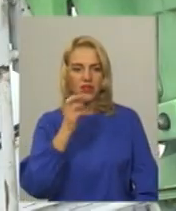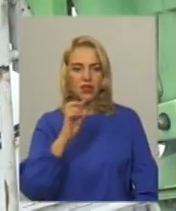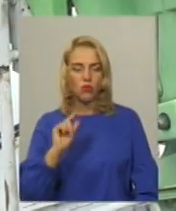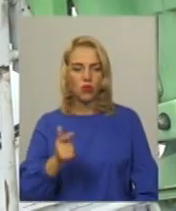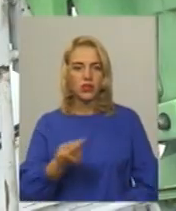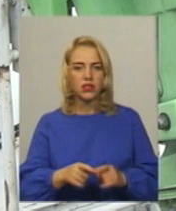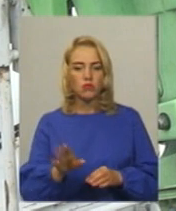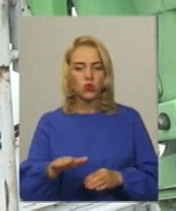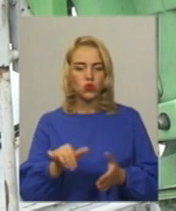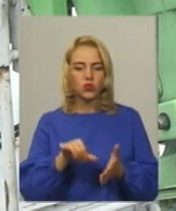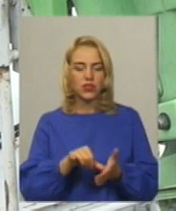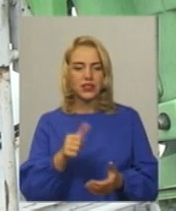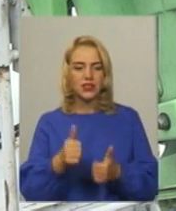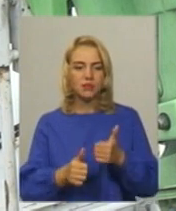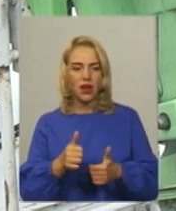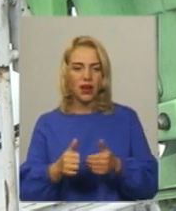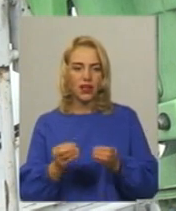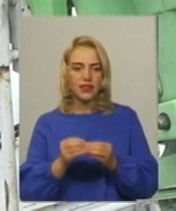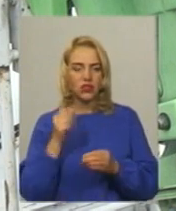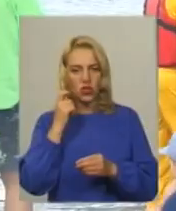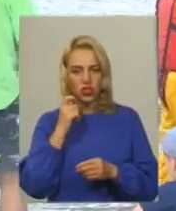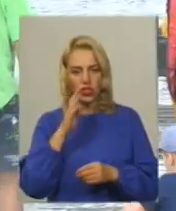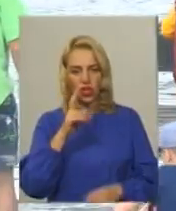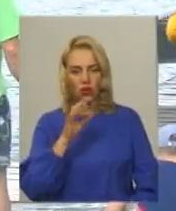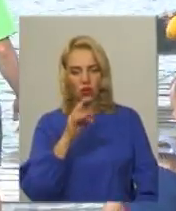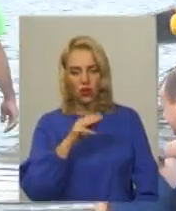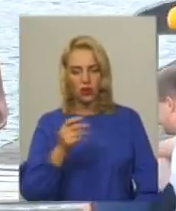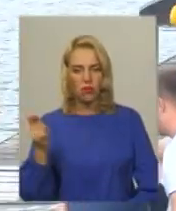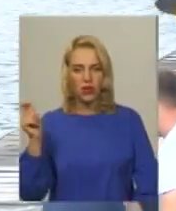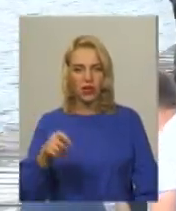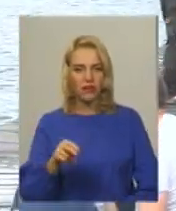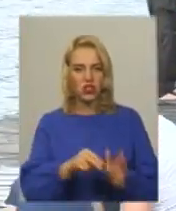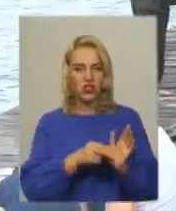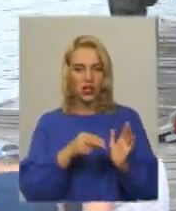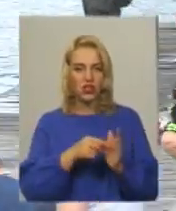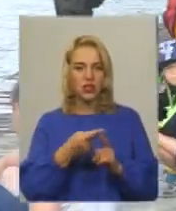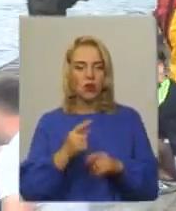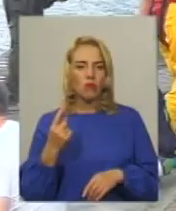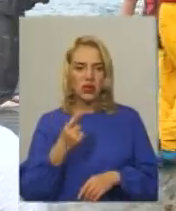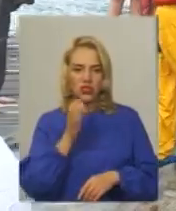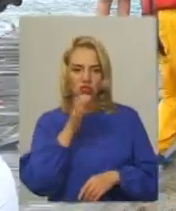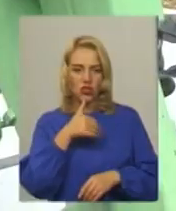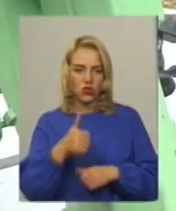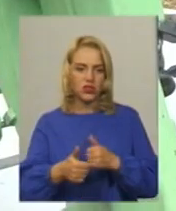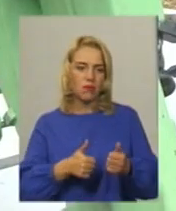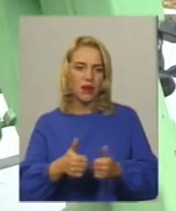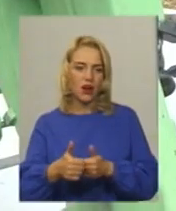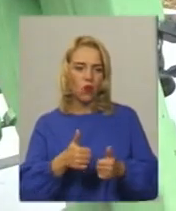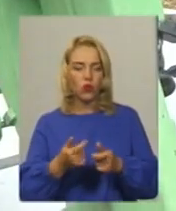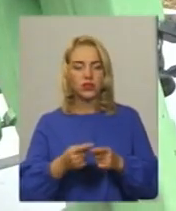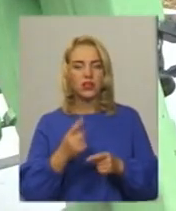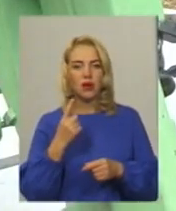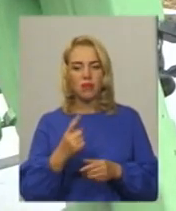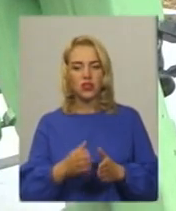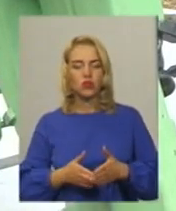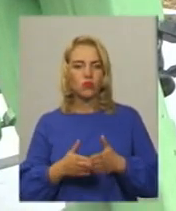Наймолодший учасник змагань 10-річний Ярослав Корж приїхав на чемпіонат з Черкас. Каже, це його перші серйозні перегони На першому